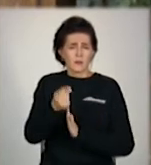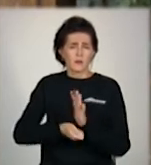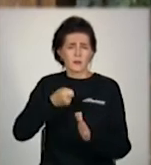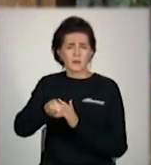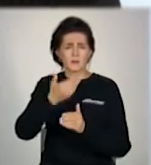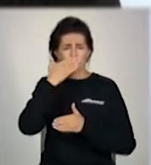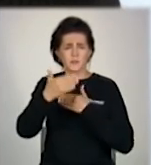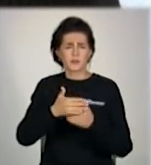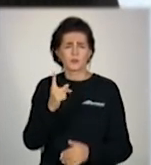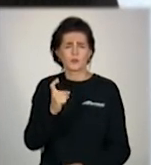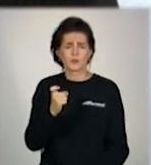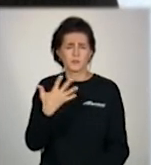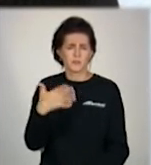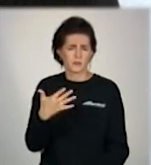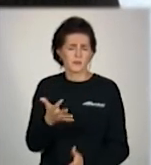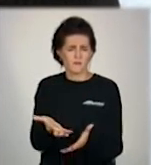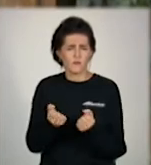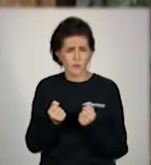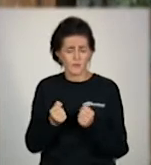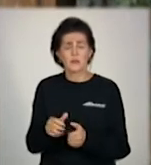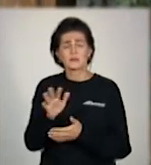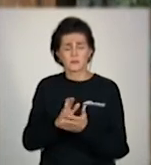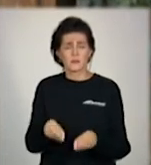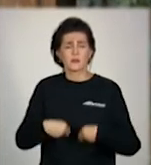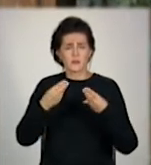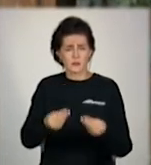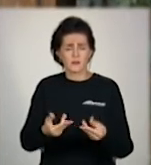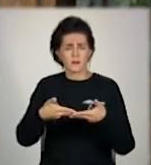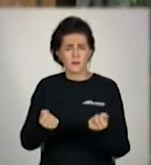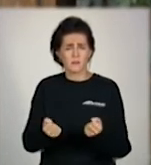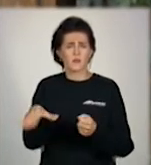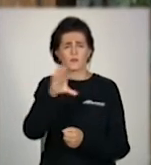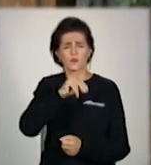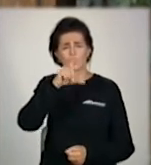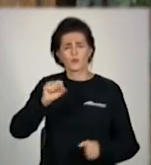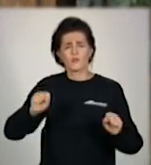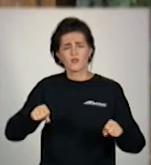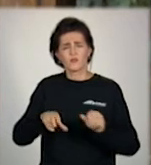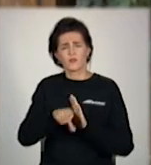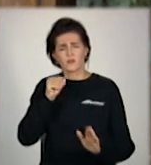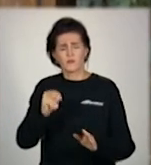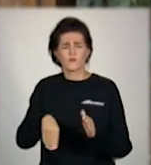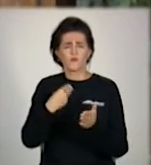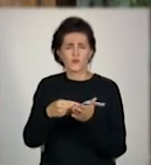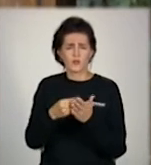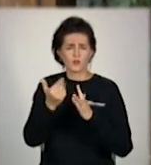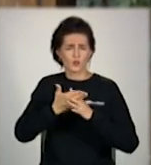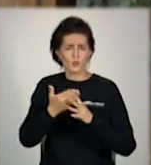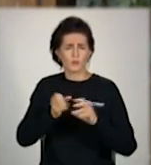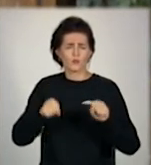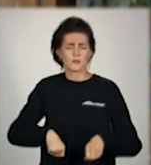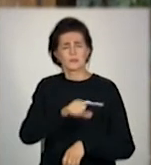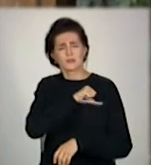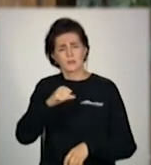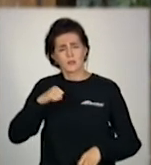нас приблизно 150 одержувачів. Заява надається, людина може обирати. Зараз монетизована субсидія на даний